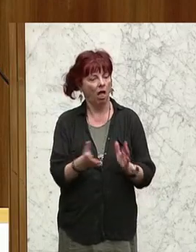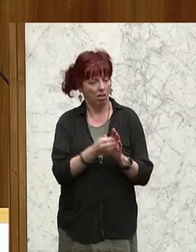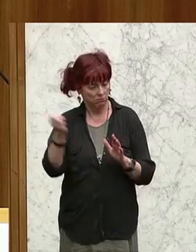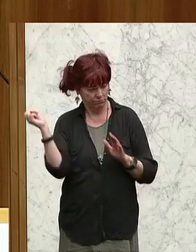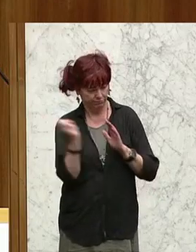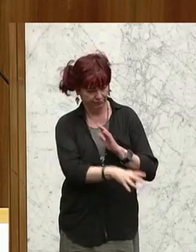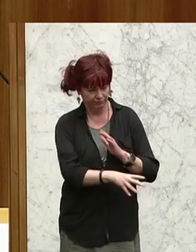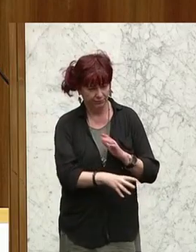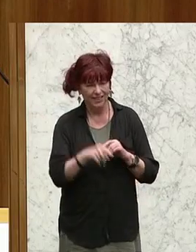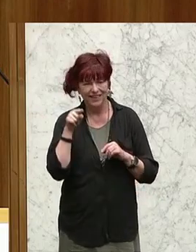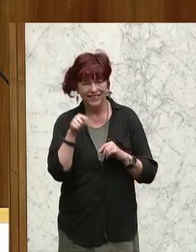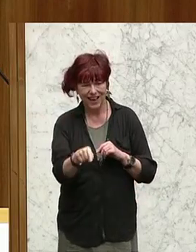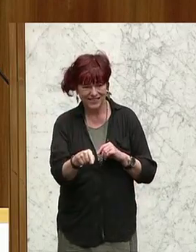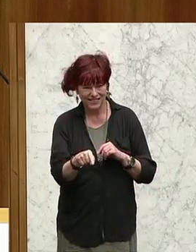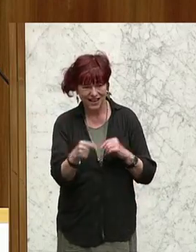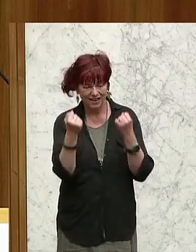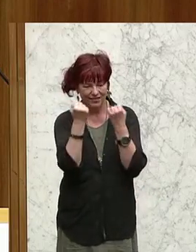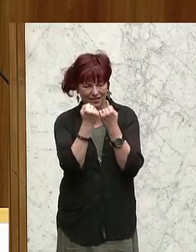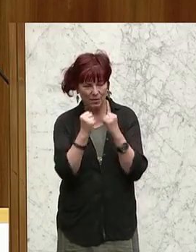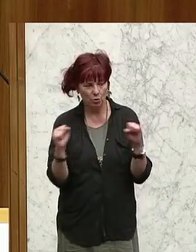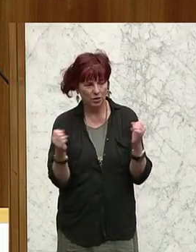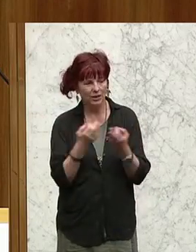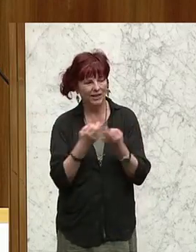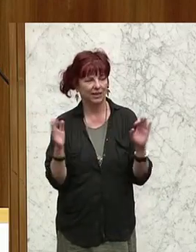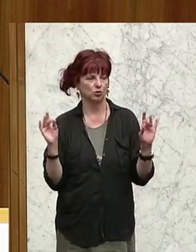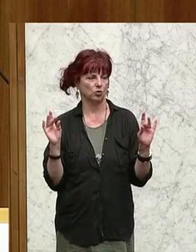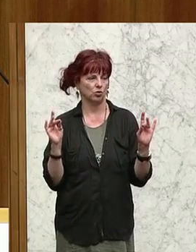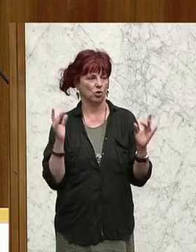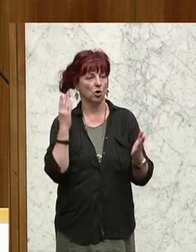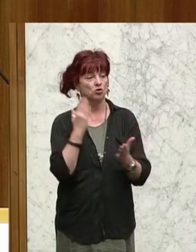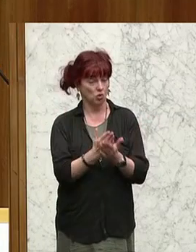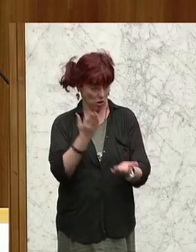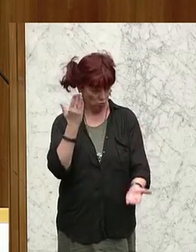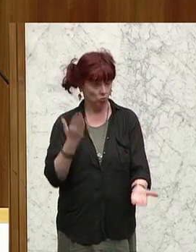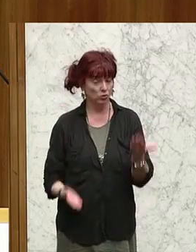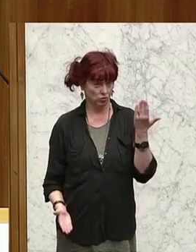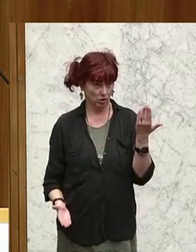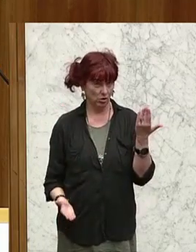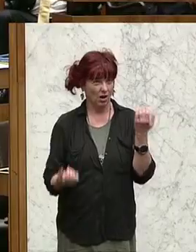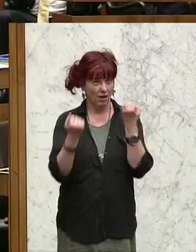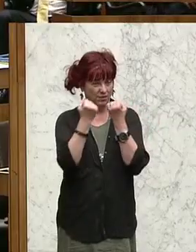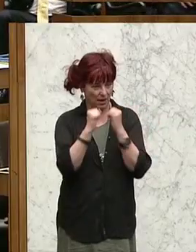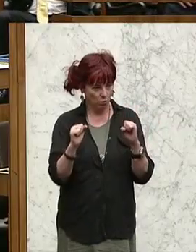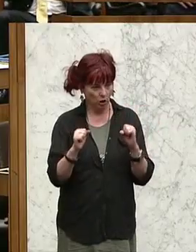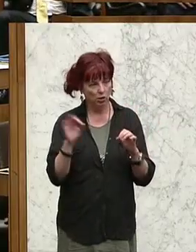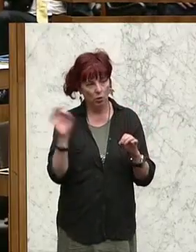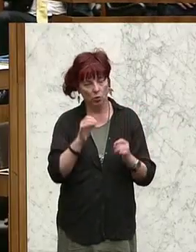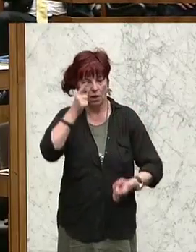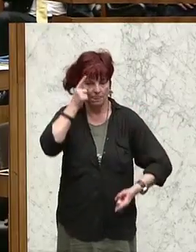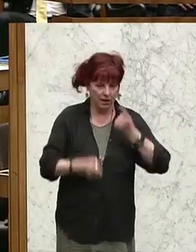sage es noch einmal, das hat mit Demokratie überhaupt nichts zu tun. Weil das ist schon ein Unterschied, ob Demokratie oder Diktatur.